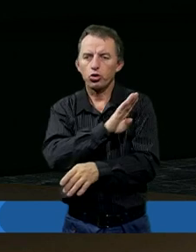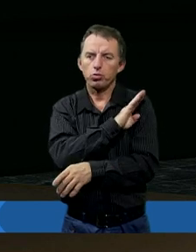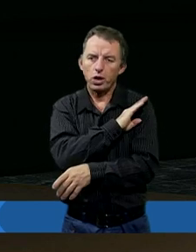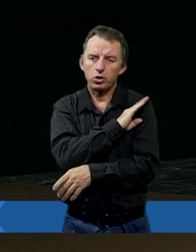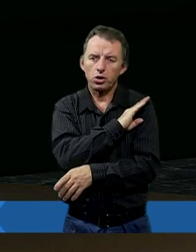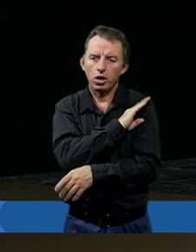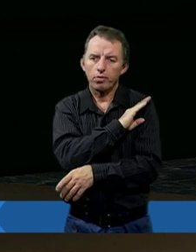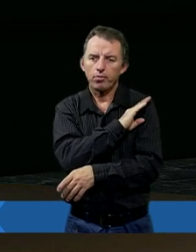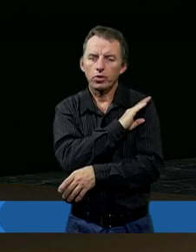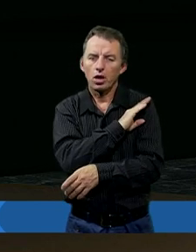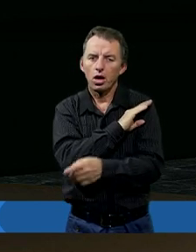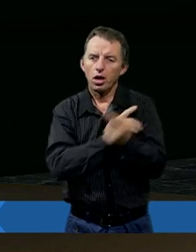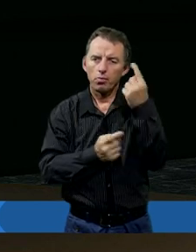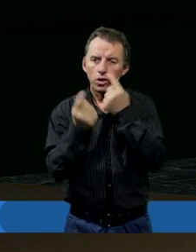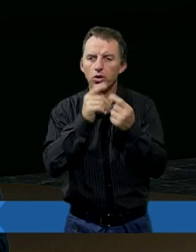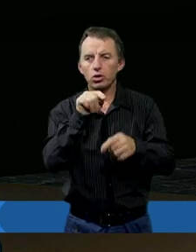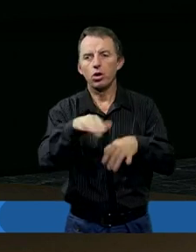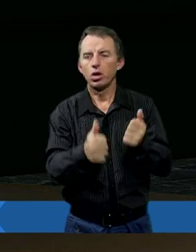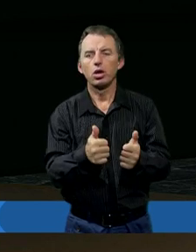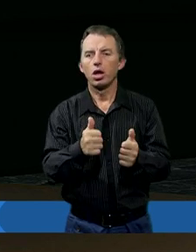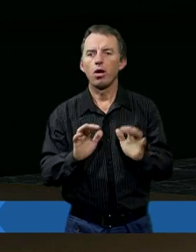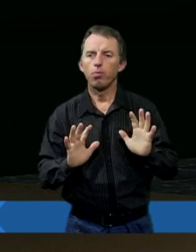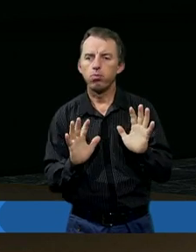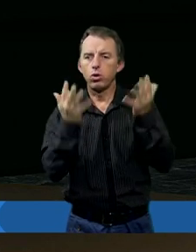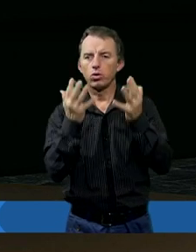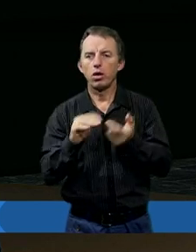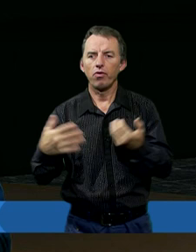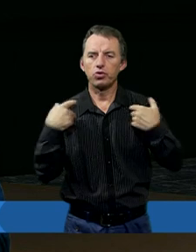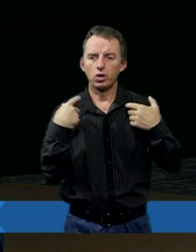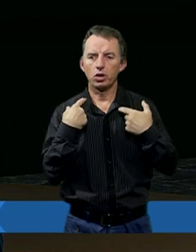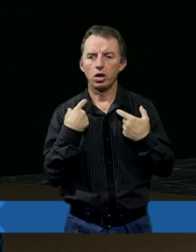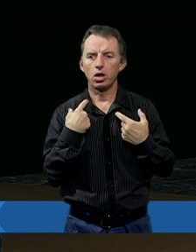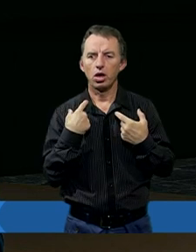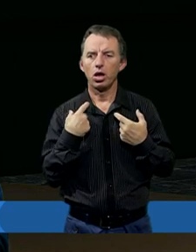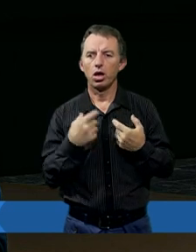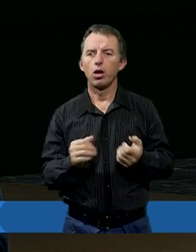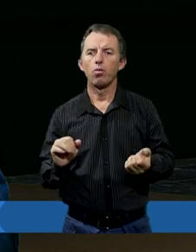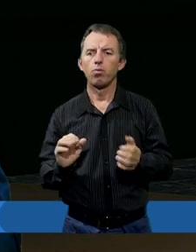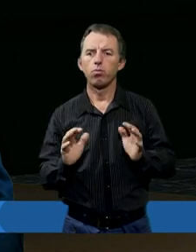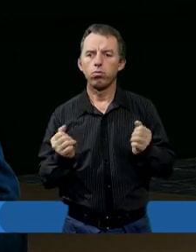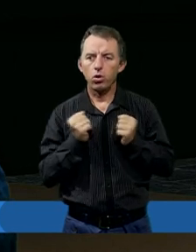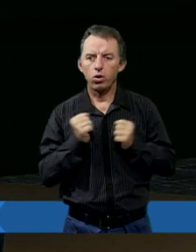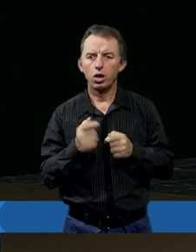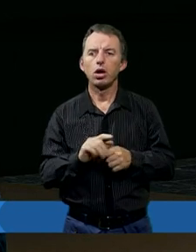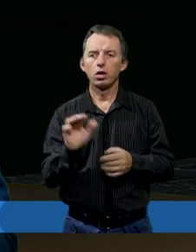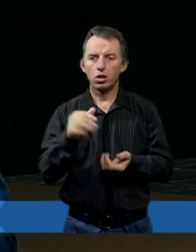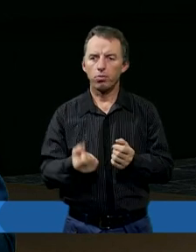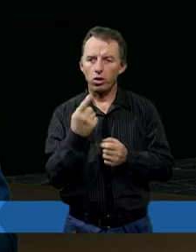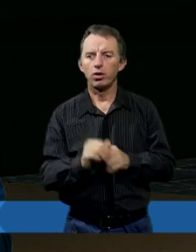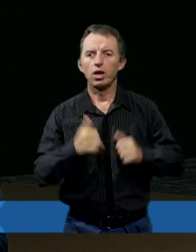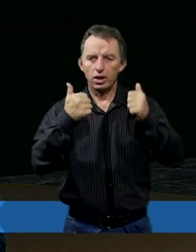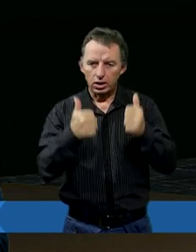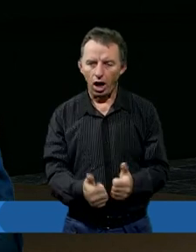Gdzie się to, ponieważ pojawia się ból w życiu. Kiedy ból się pojawia w nas, i to jest taki ból stały,